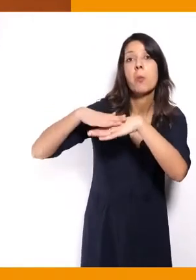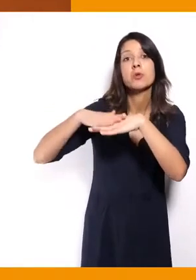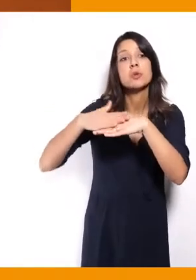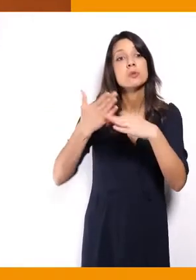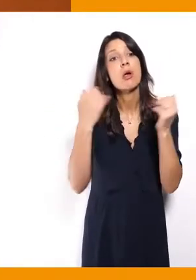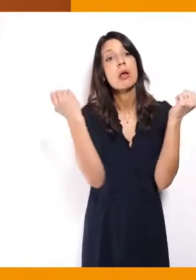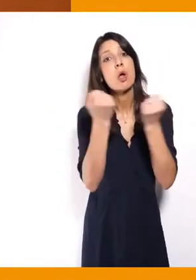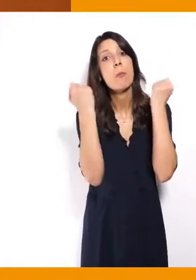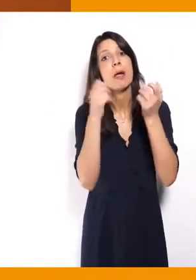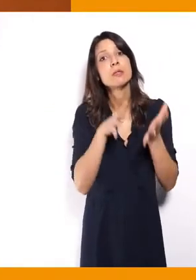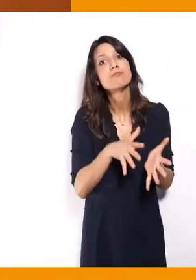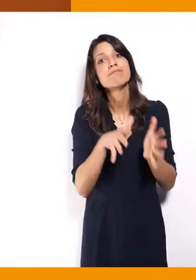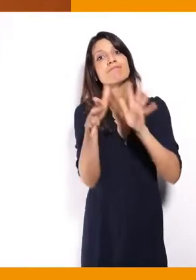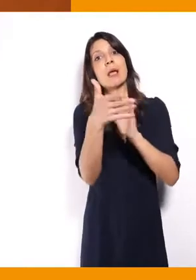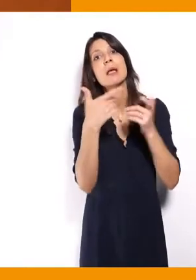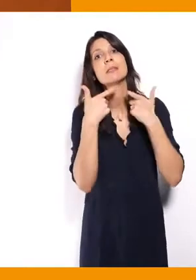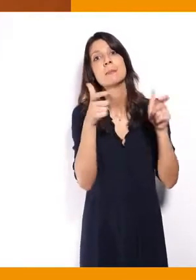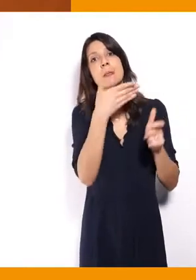cette accessibilité.